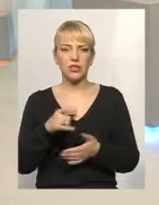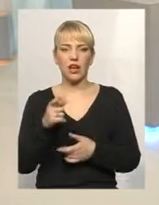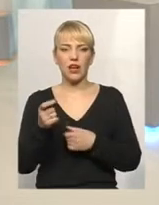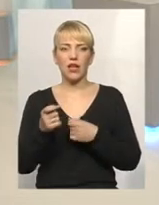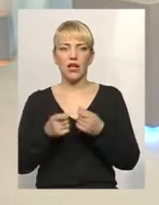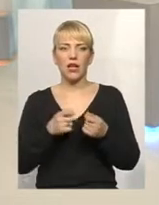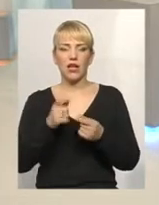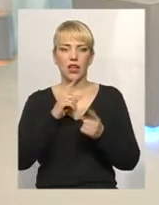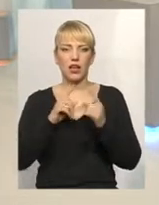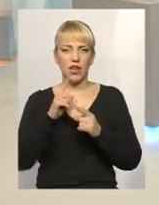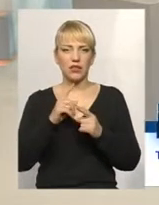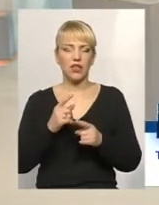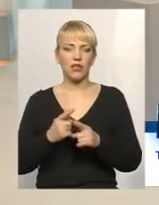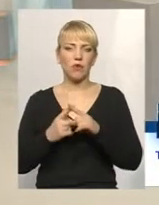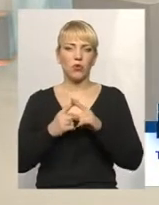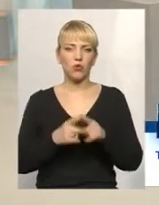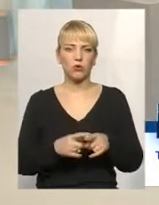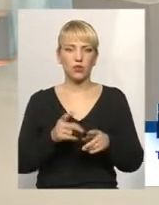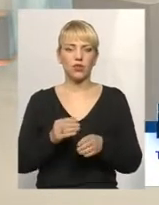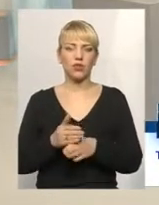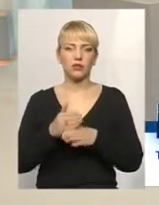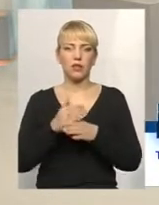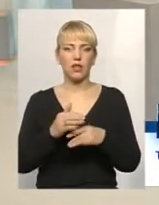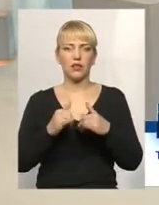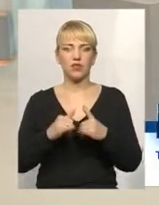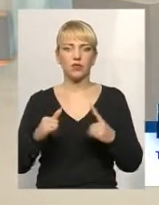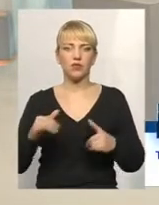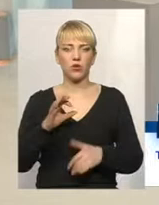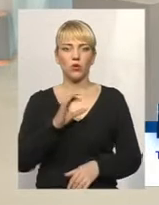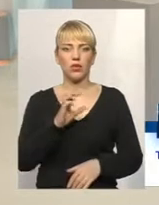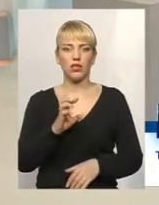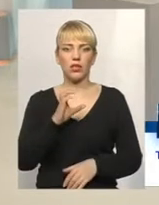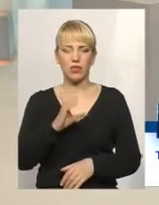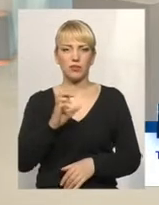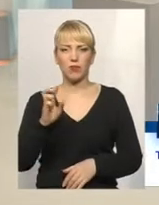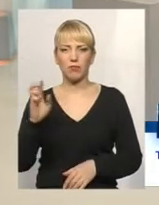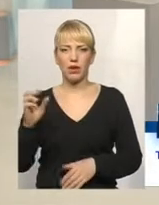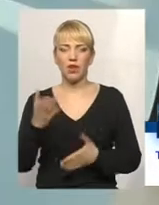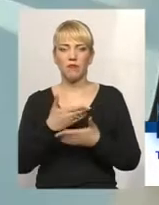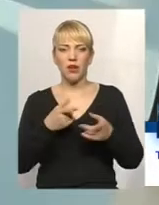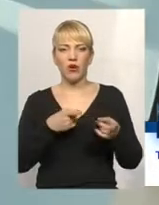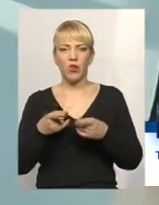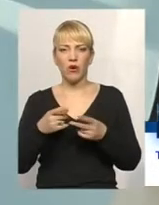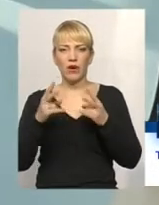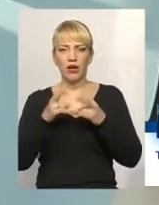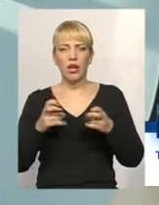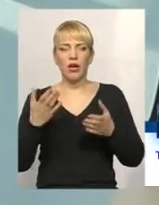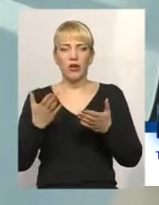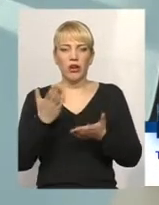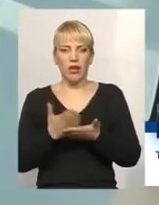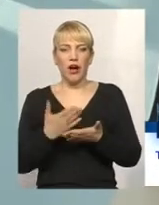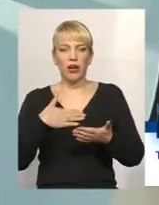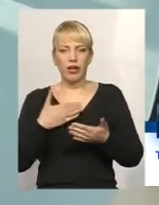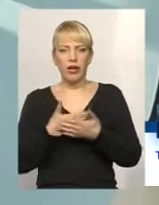на поступки, йде на сприяння розвитку ОСББ. І ми готові розглядати, якщо є активні мешканці, ми